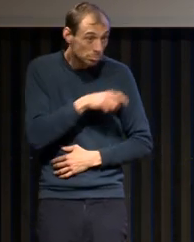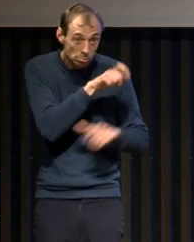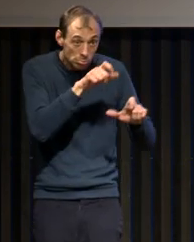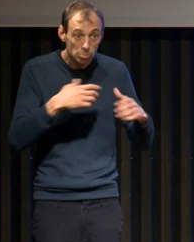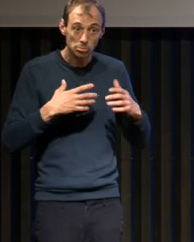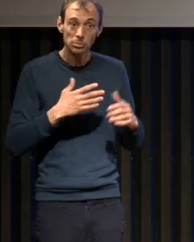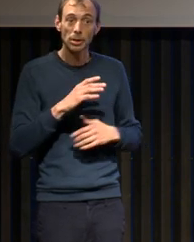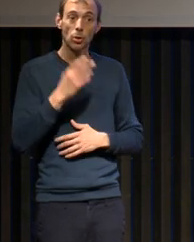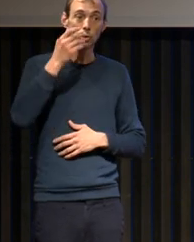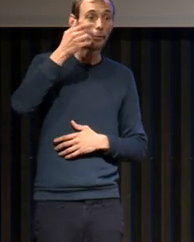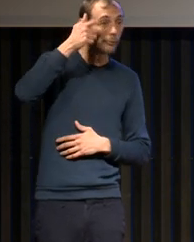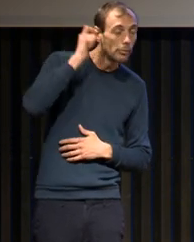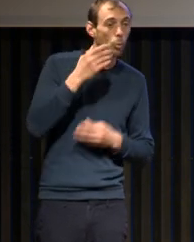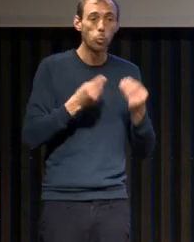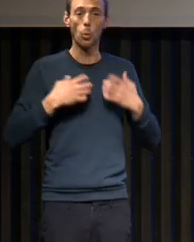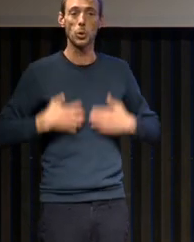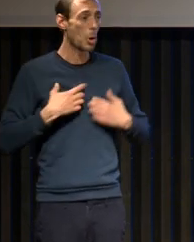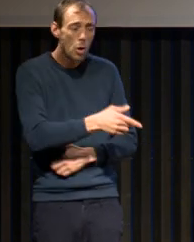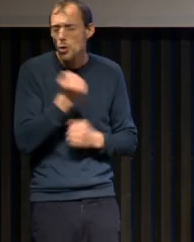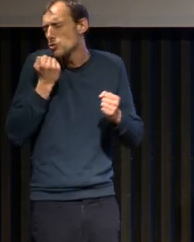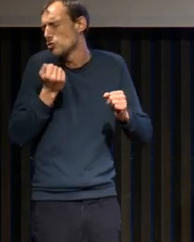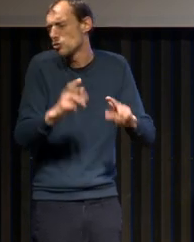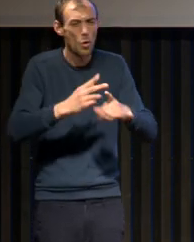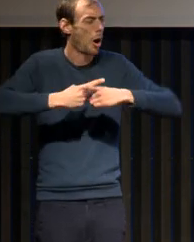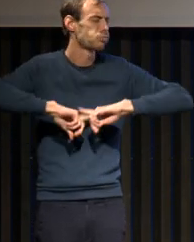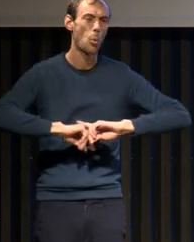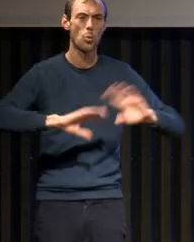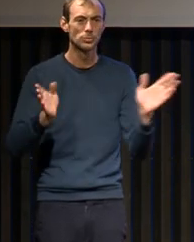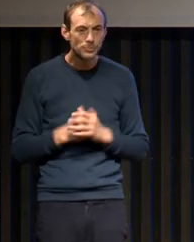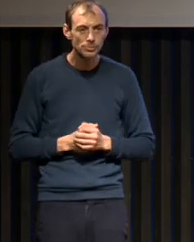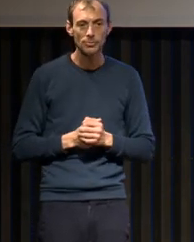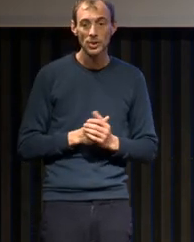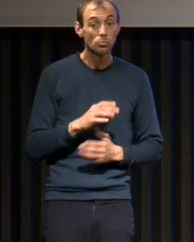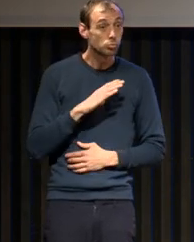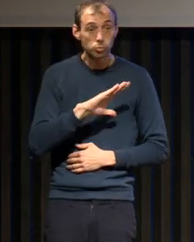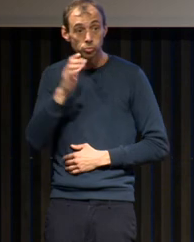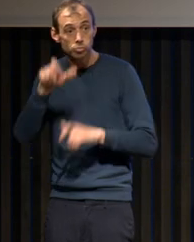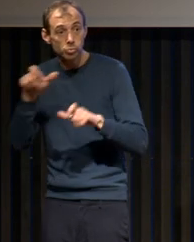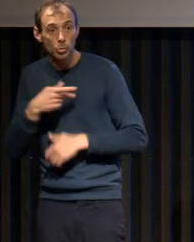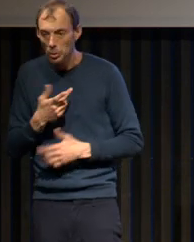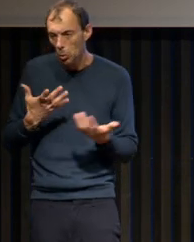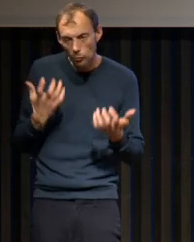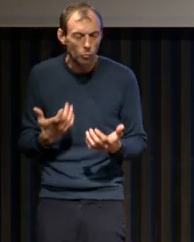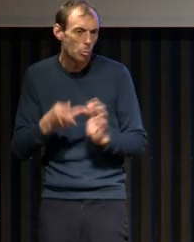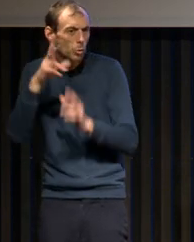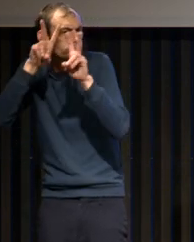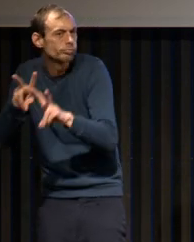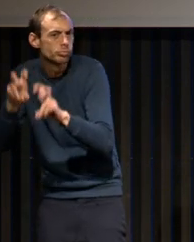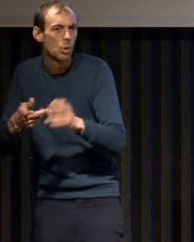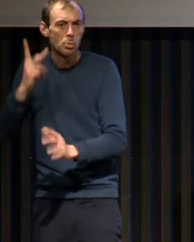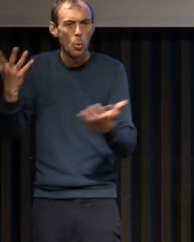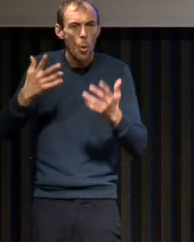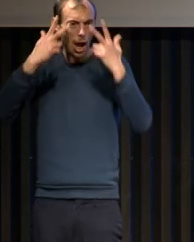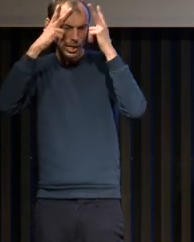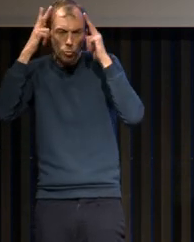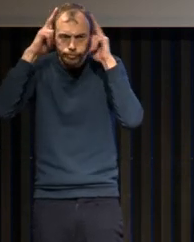au point que même les physiologistes pneumologues, ils vont commencer à essayer d'explorer ce syndrome en collant des électrodes partout. Et